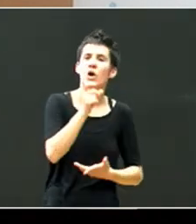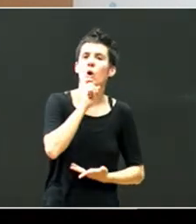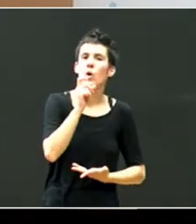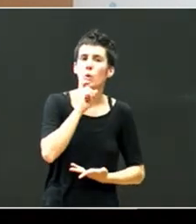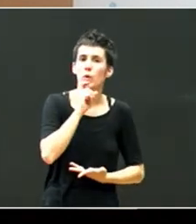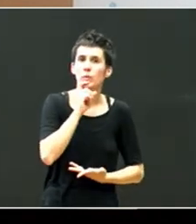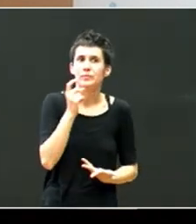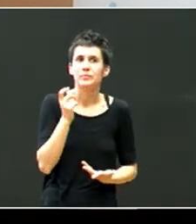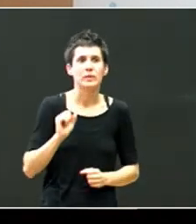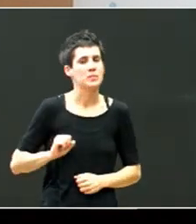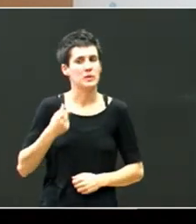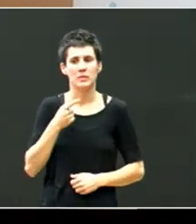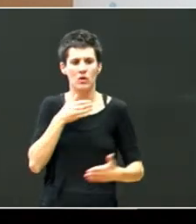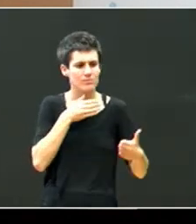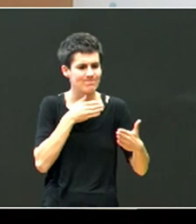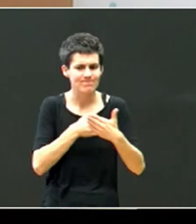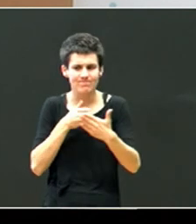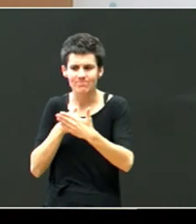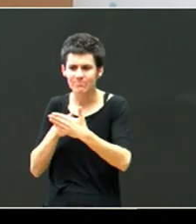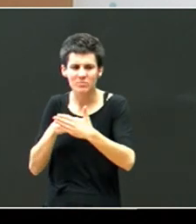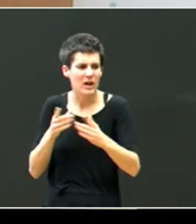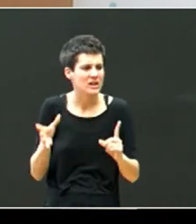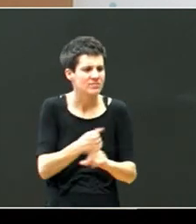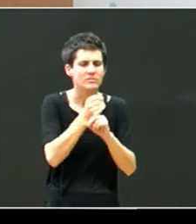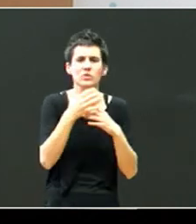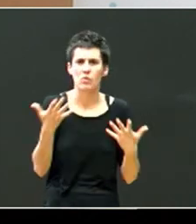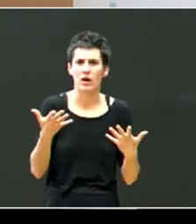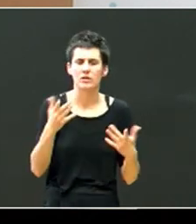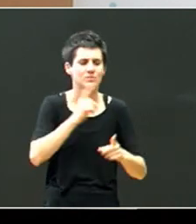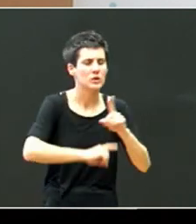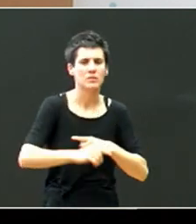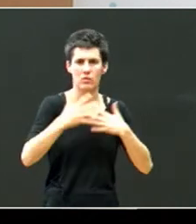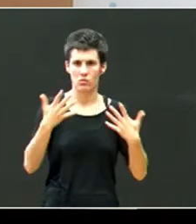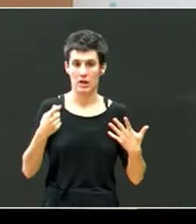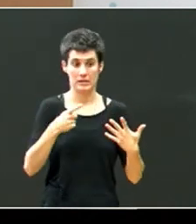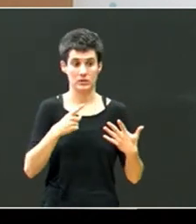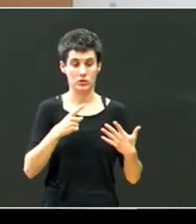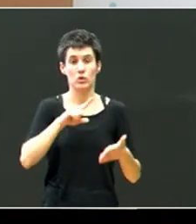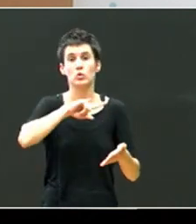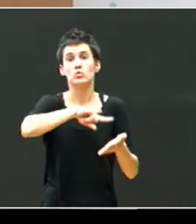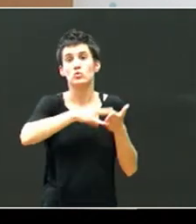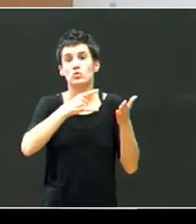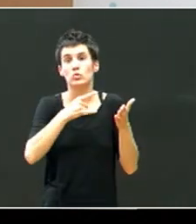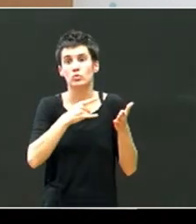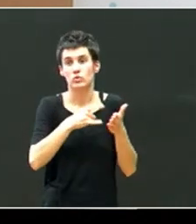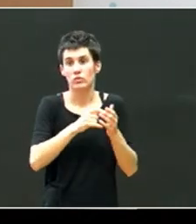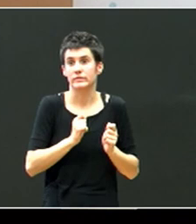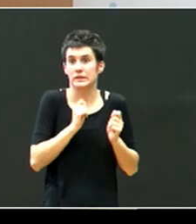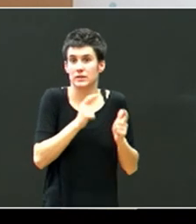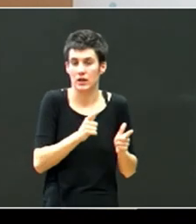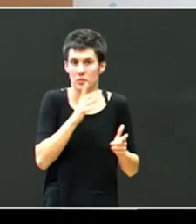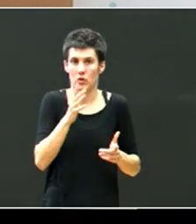topatu, identifikatu, eta gainditzeko neurria jarri, askotak, askotan, oztopoak